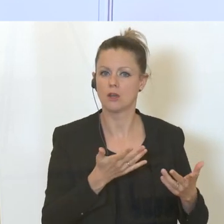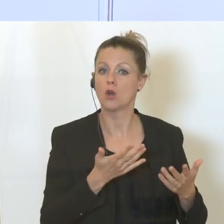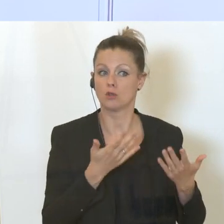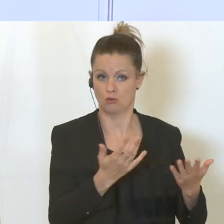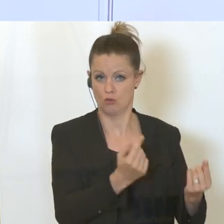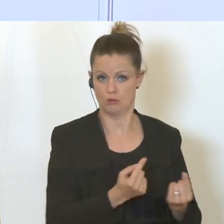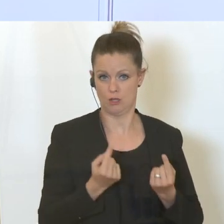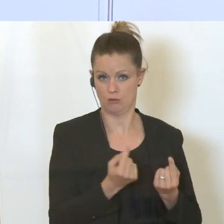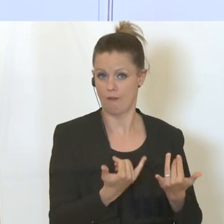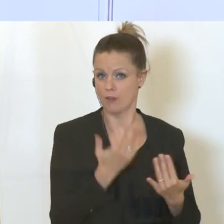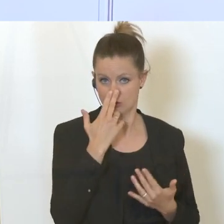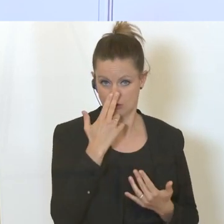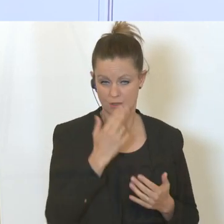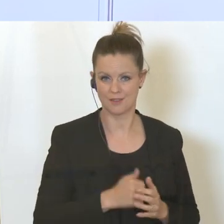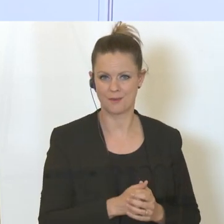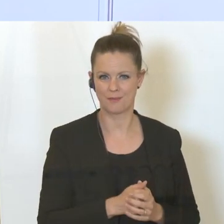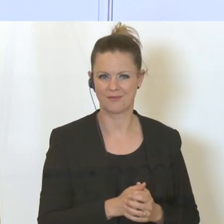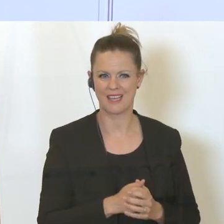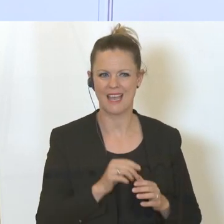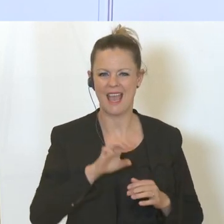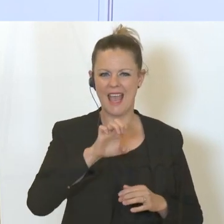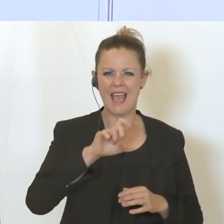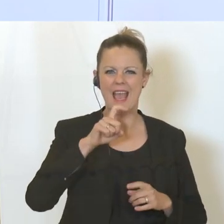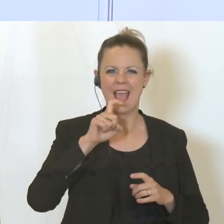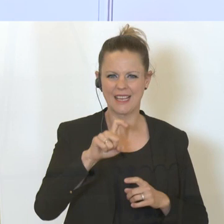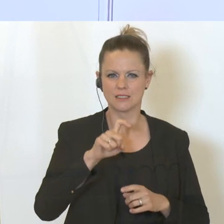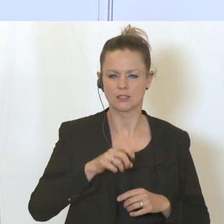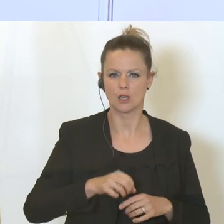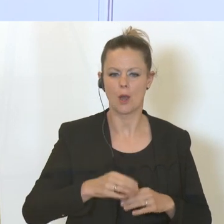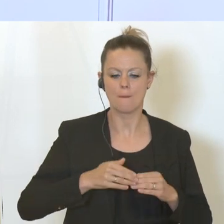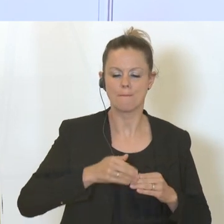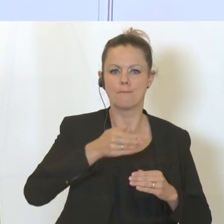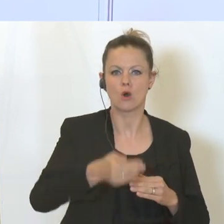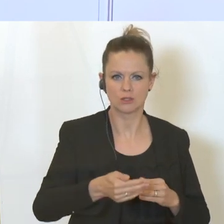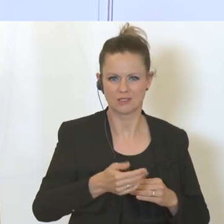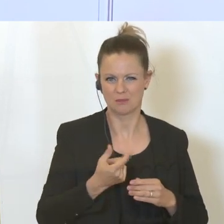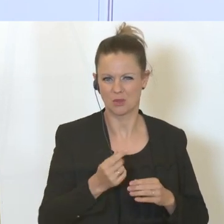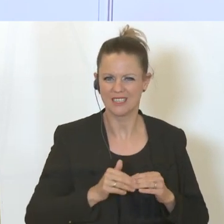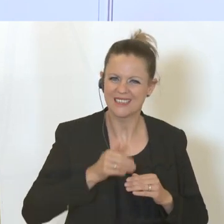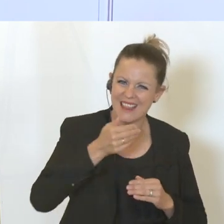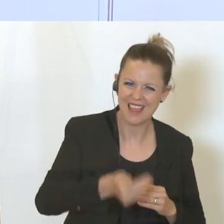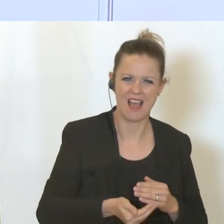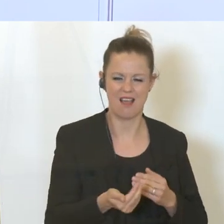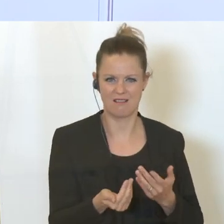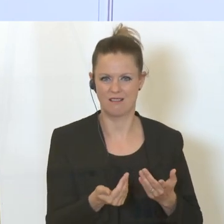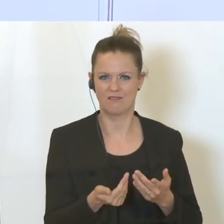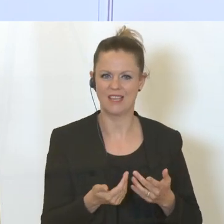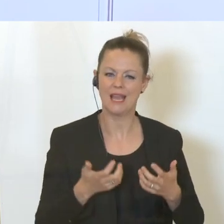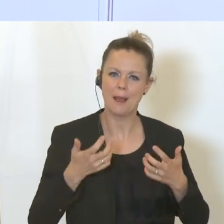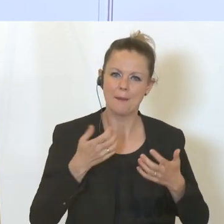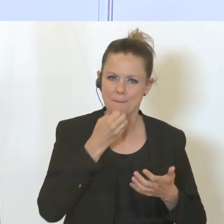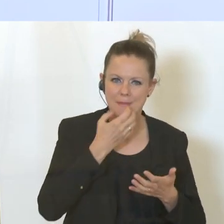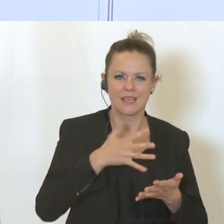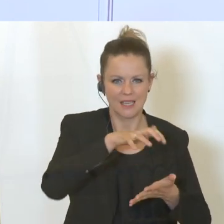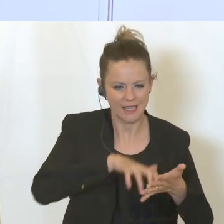so, dass man ex post, das heißt im Nachhinein, die Bericht erstattet und eine Berichtspflicht